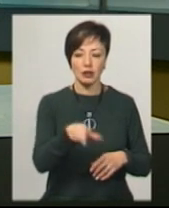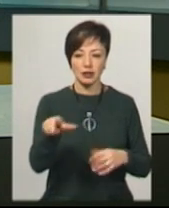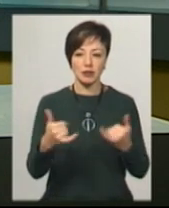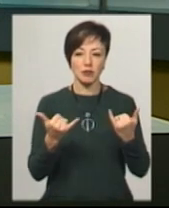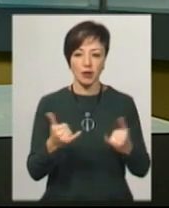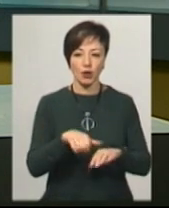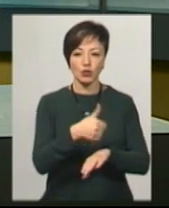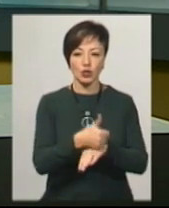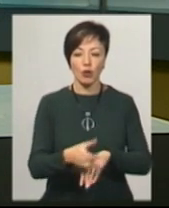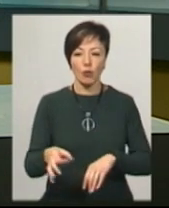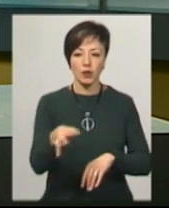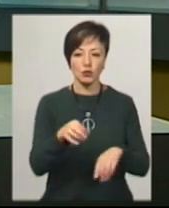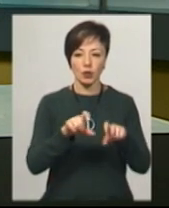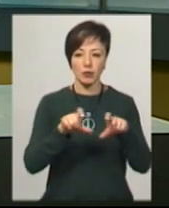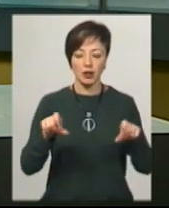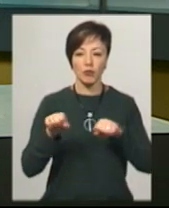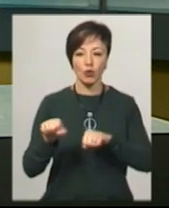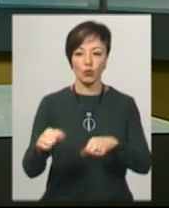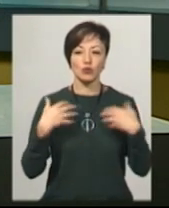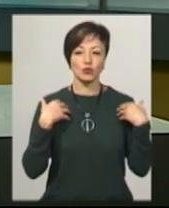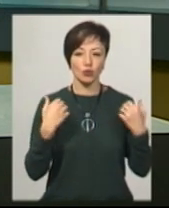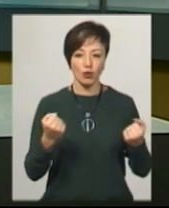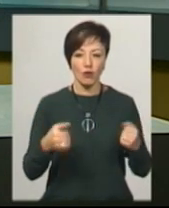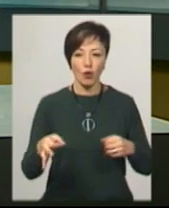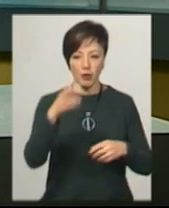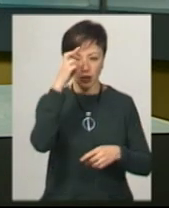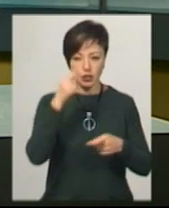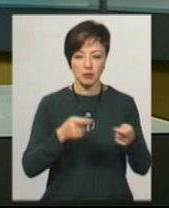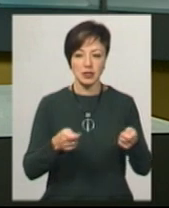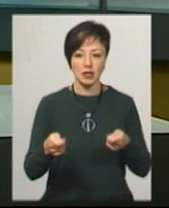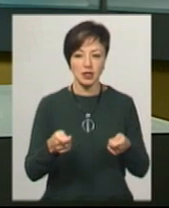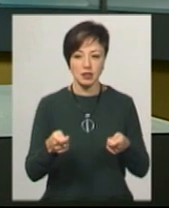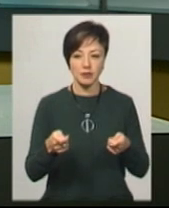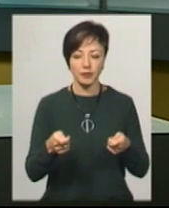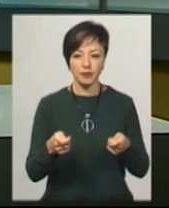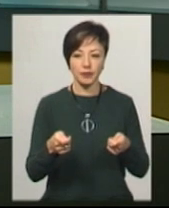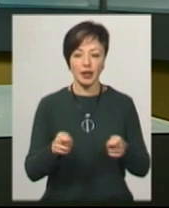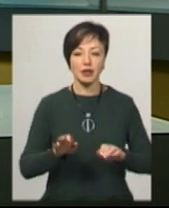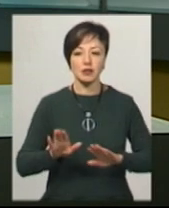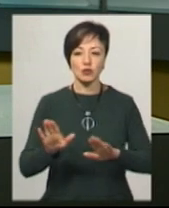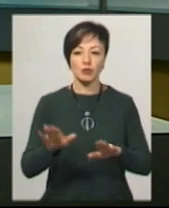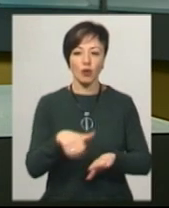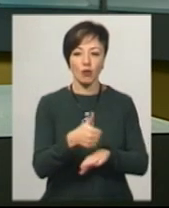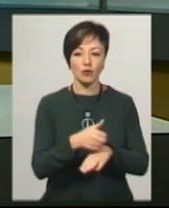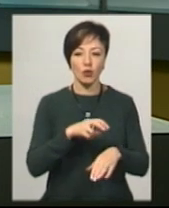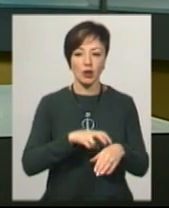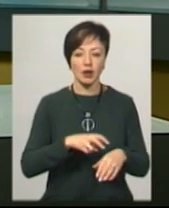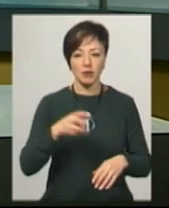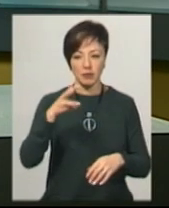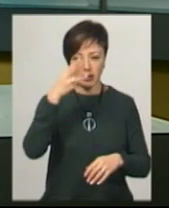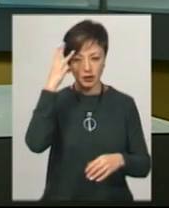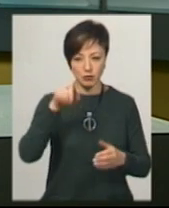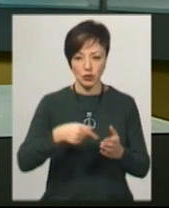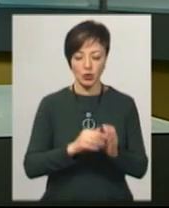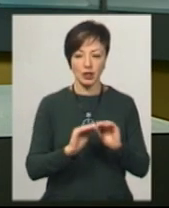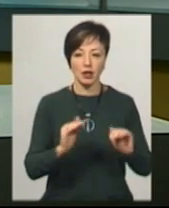Теперішній очільник обласного департаменту охорони здоров'я облдержадміністрації Яков Цуглевич, заступник головного лікаря Хмельницької міської